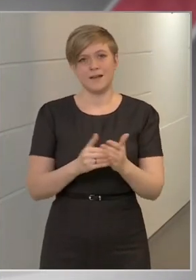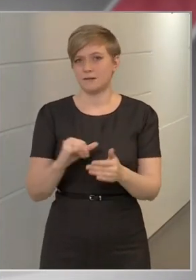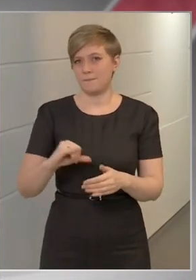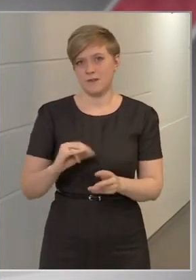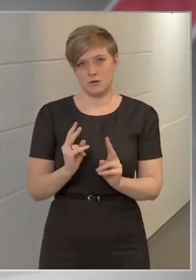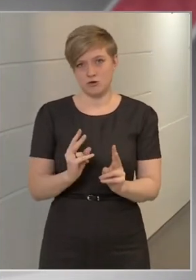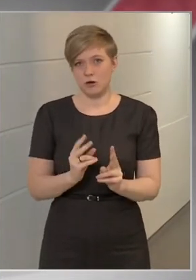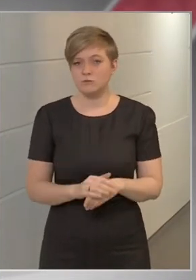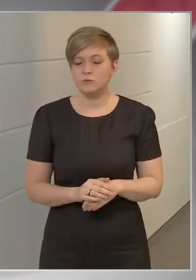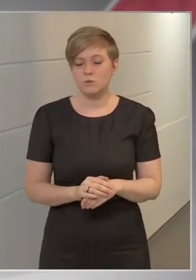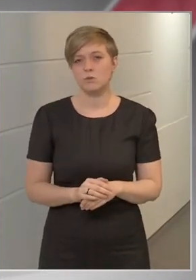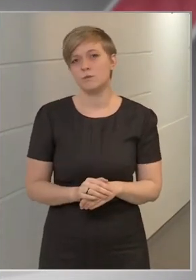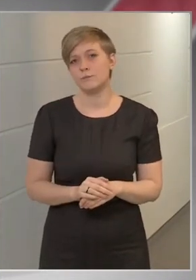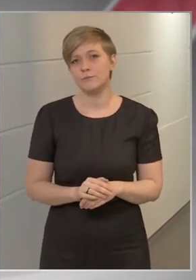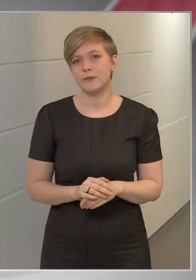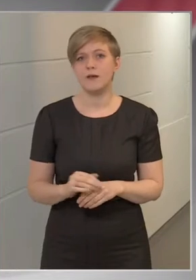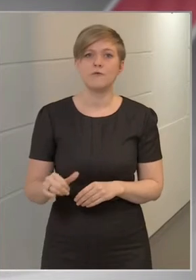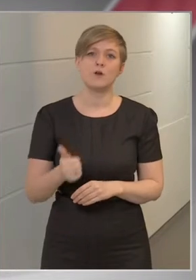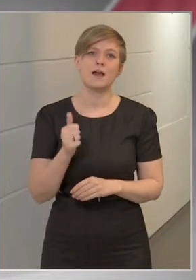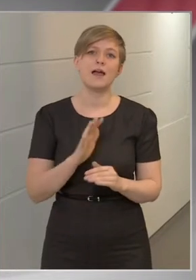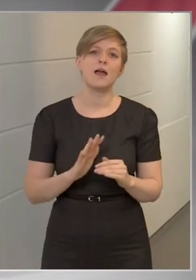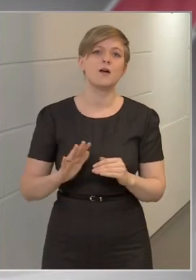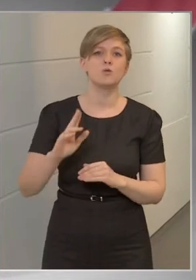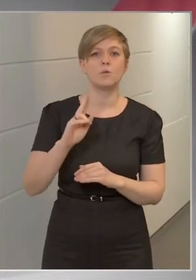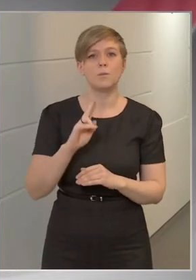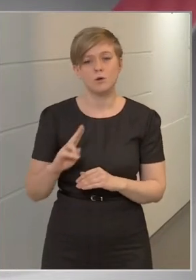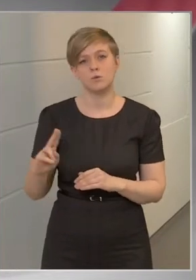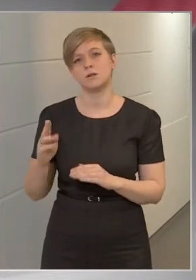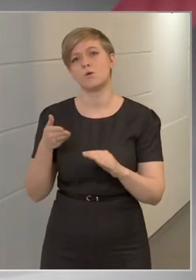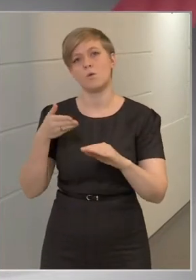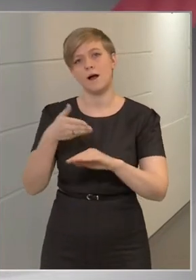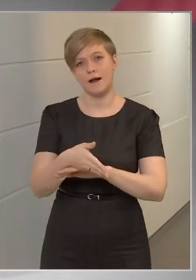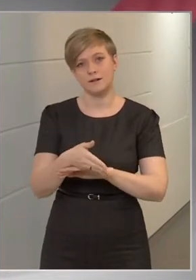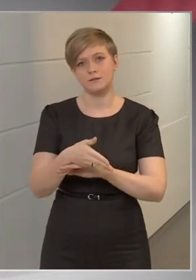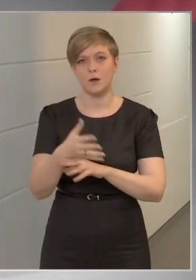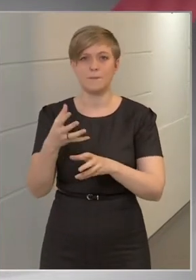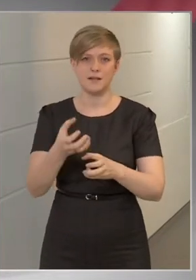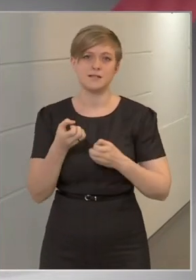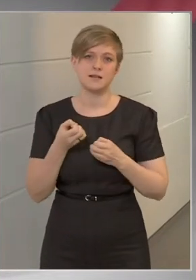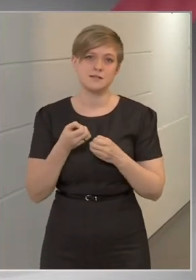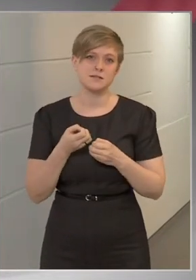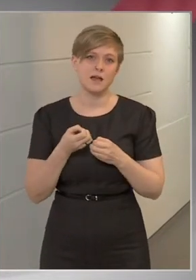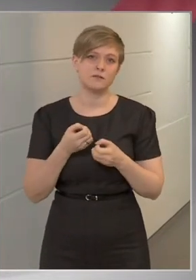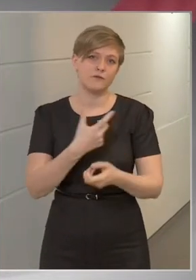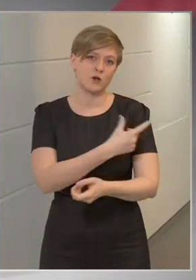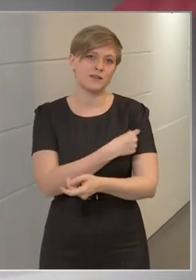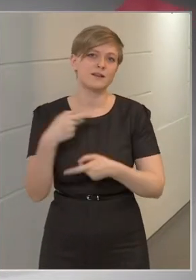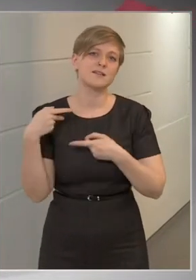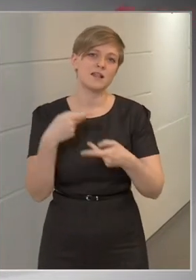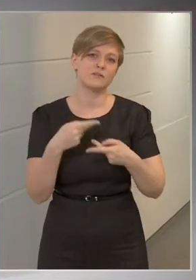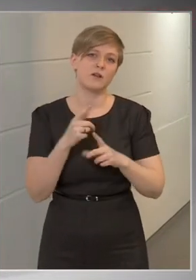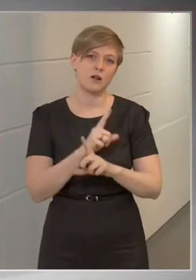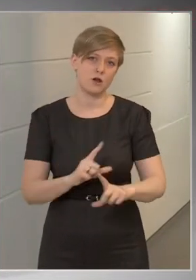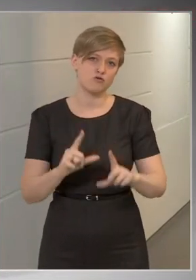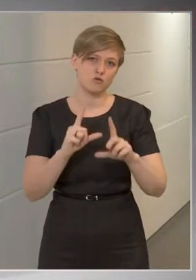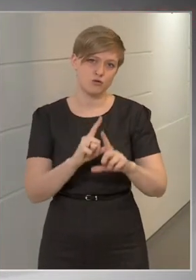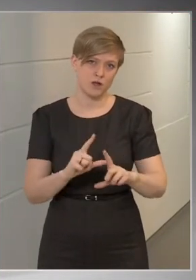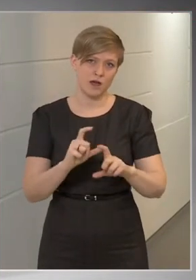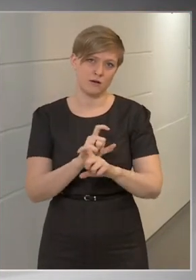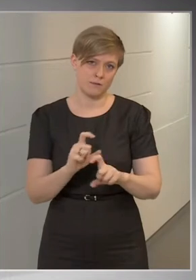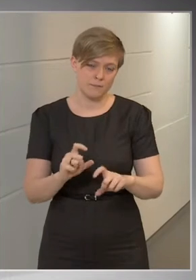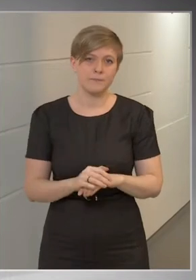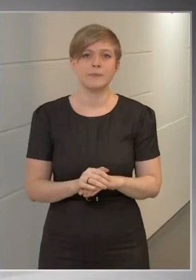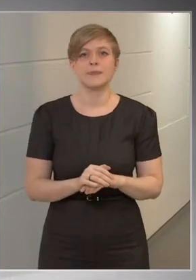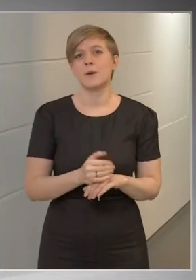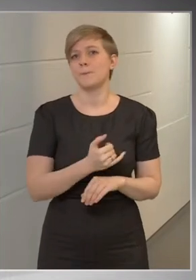biztosítható, döntően egyébként az Európai Unió által beszerzett vakcinák szállítási lassúságának, hogy